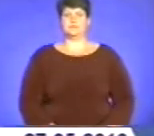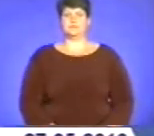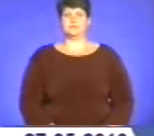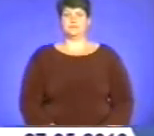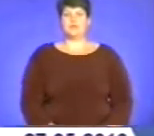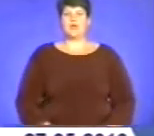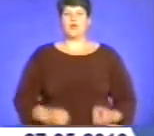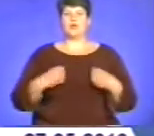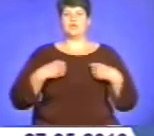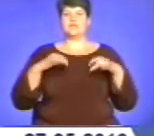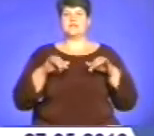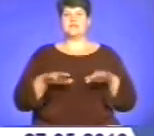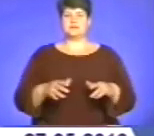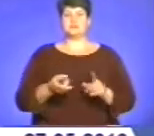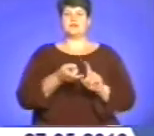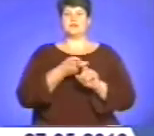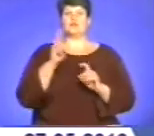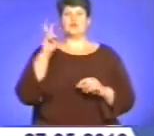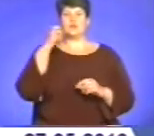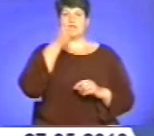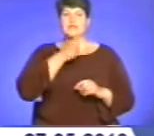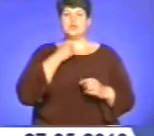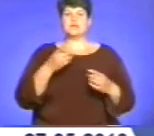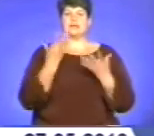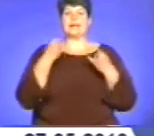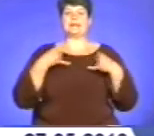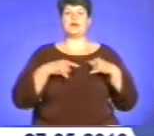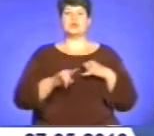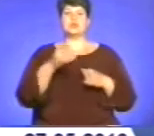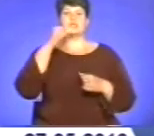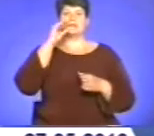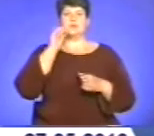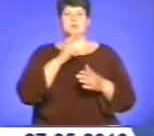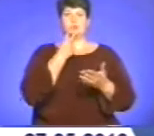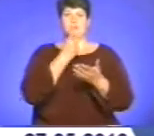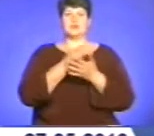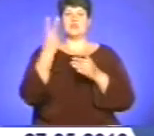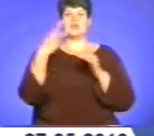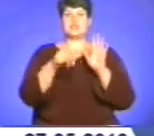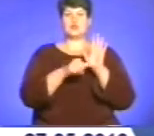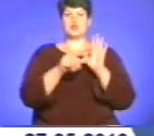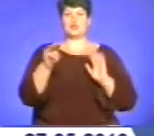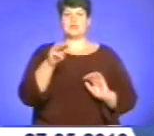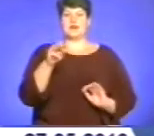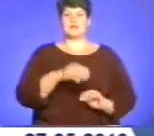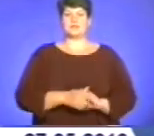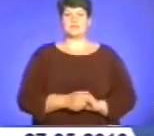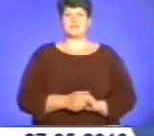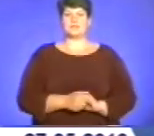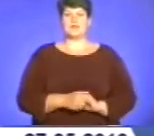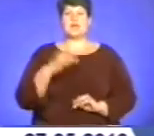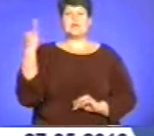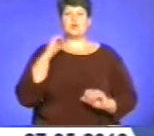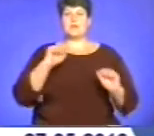Урочисте дійство, присвячене 200-річчю від дня народження Тараса Шевченка, ми транслювали 26 травня. Історія